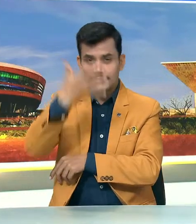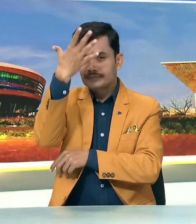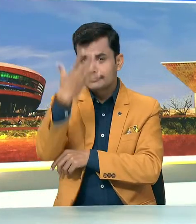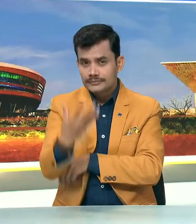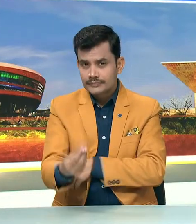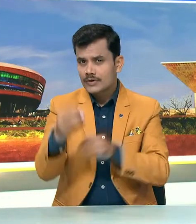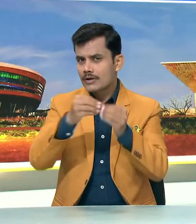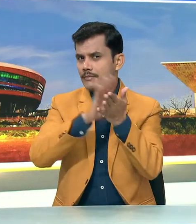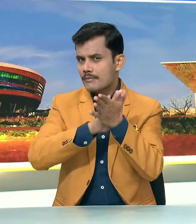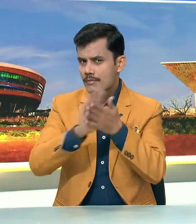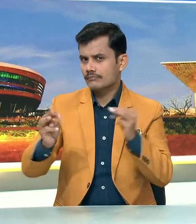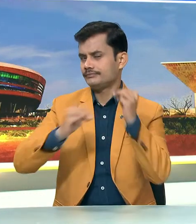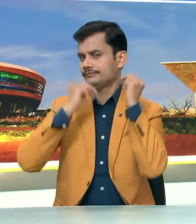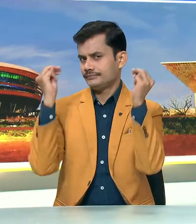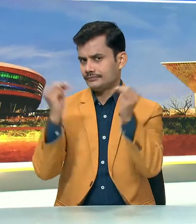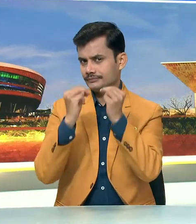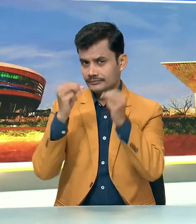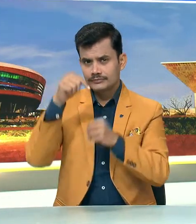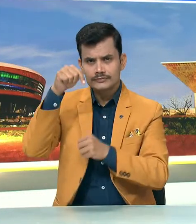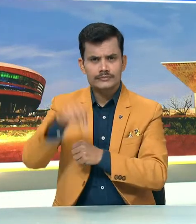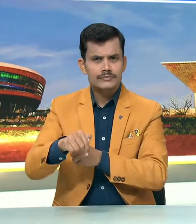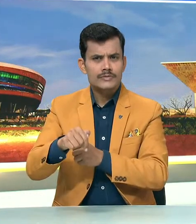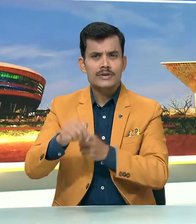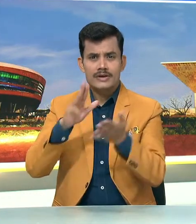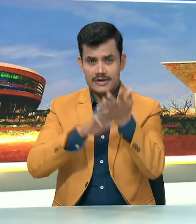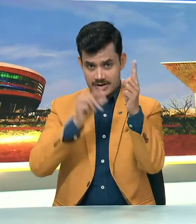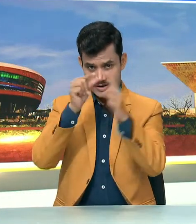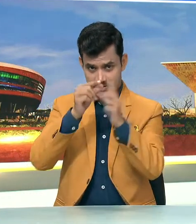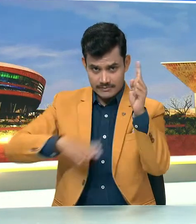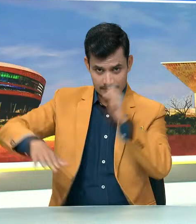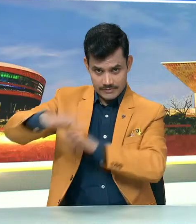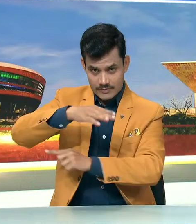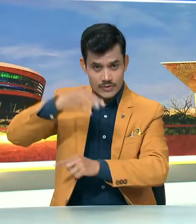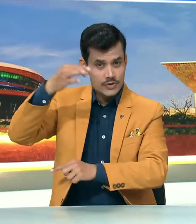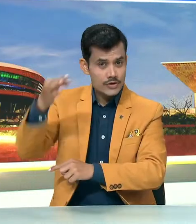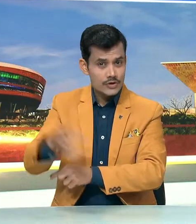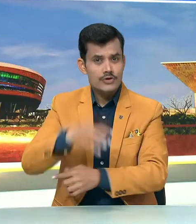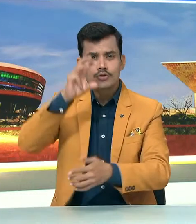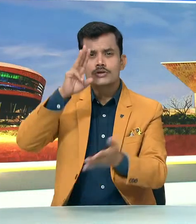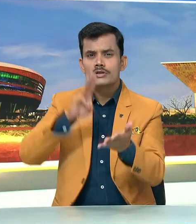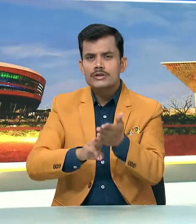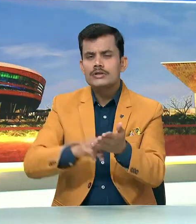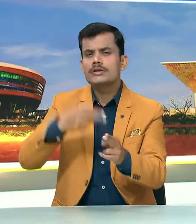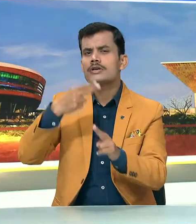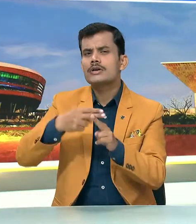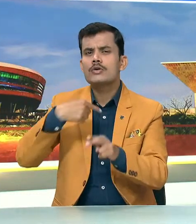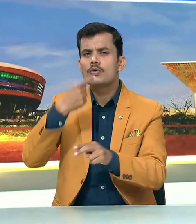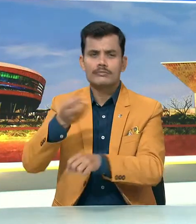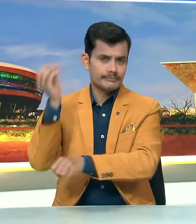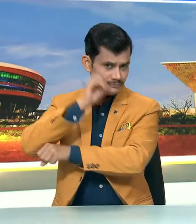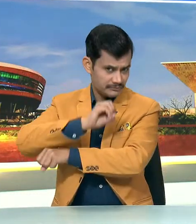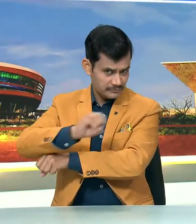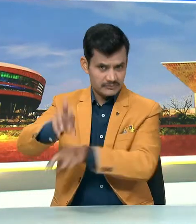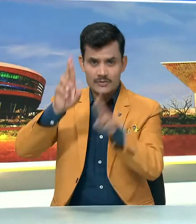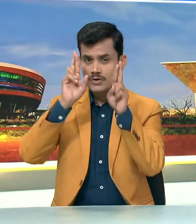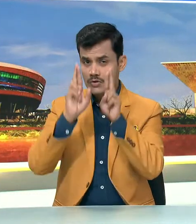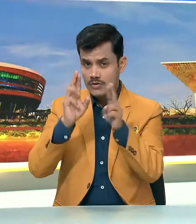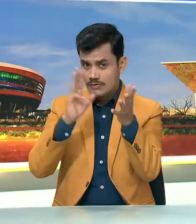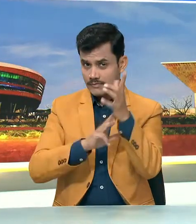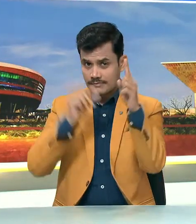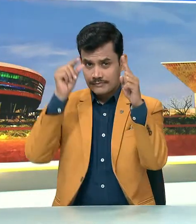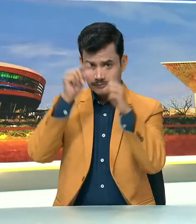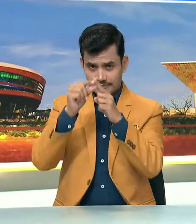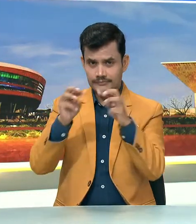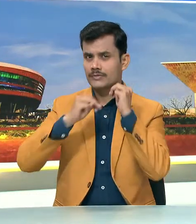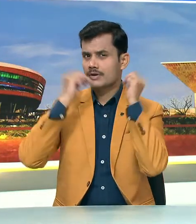भोपाल में बैठक करेंगे इसमें राज्य के नए मुख्यमंद्री की घोश्रा हो सकती है मध्यपरदेश की बैठक